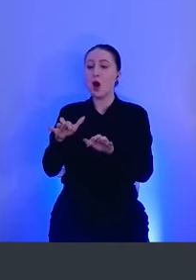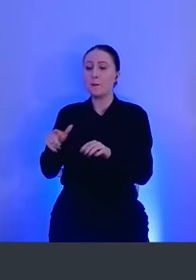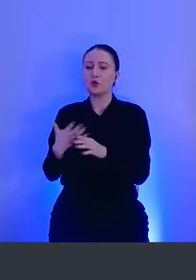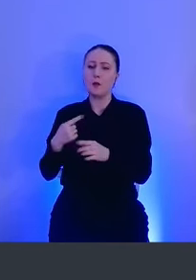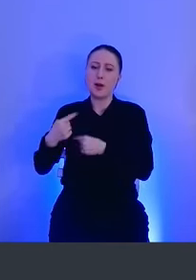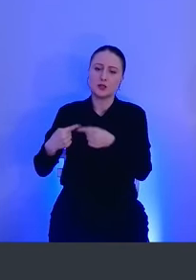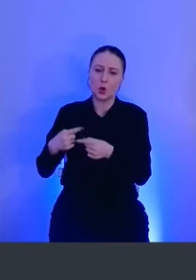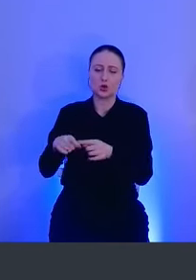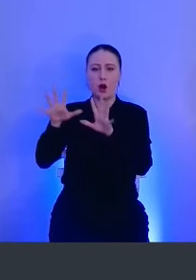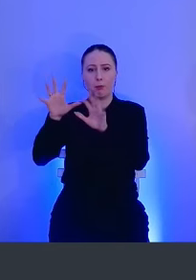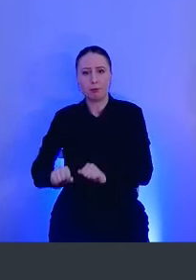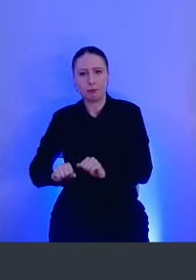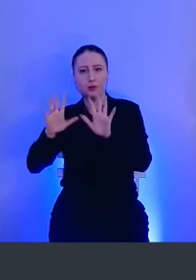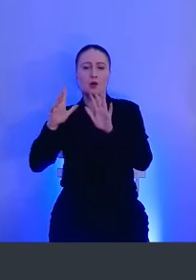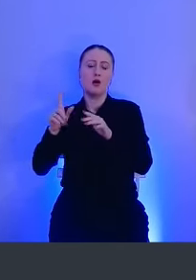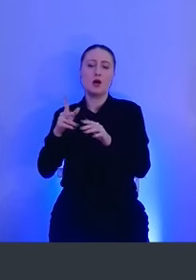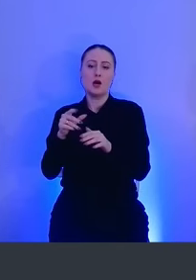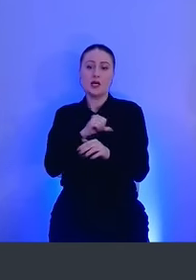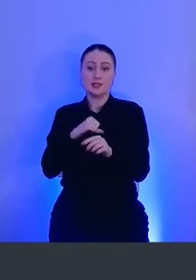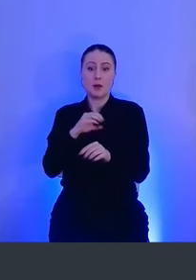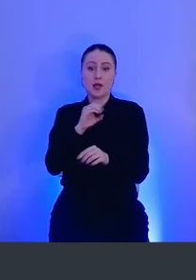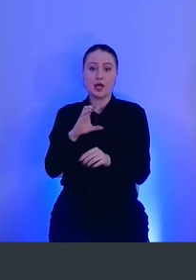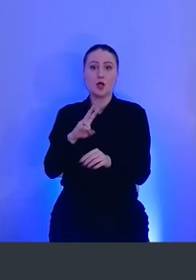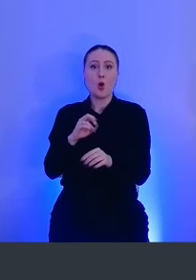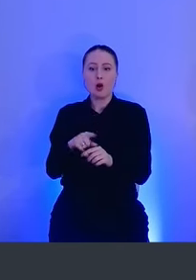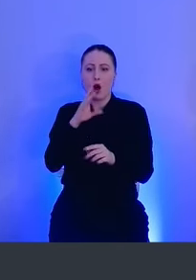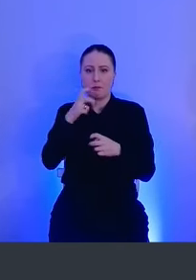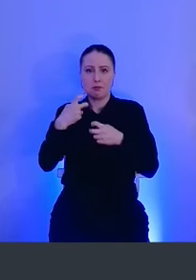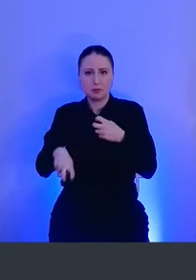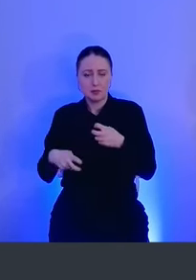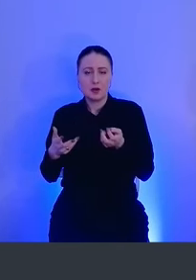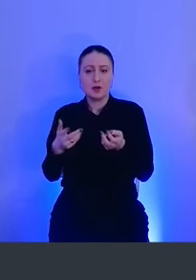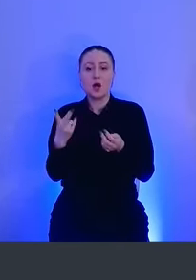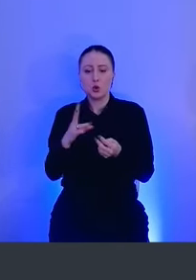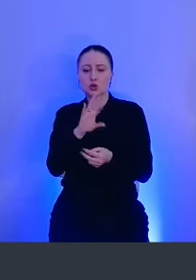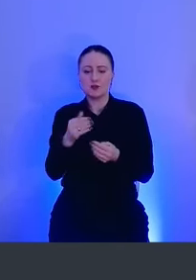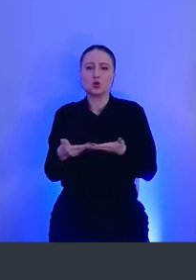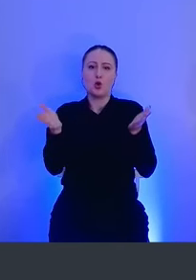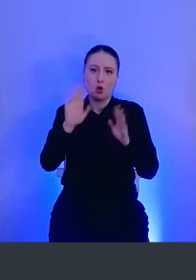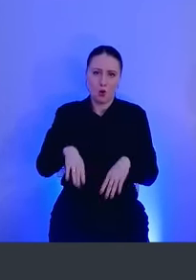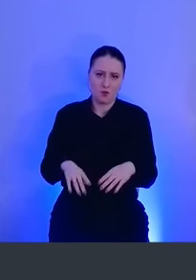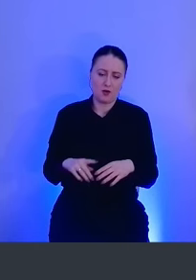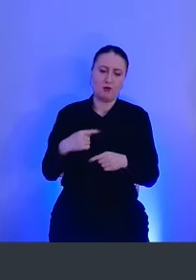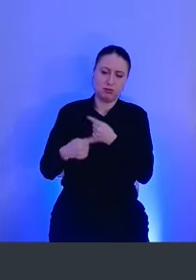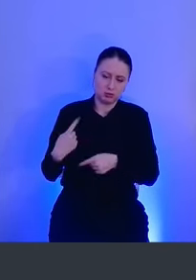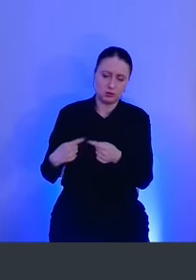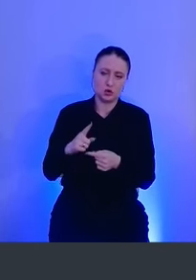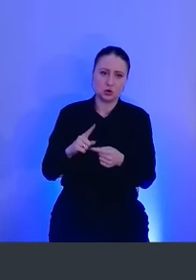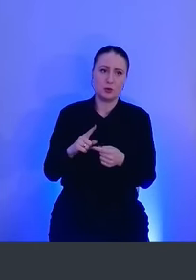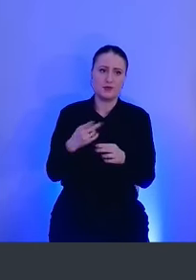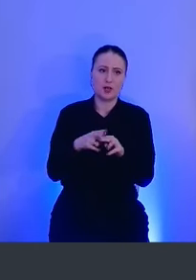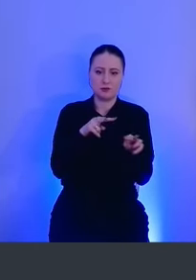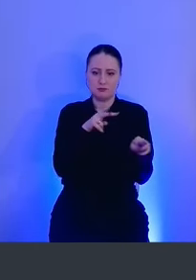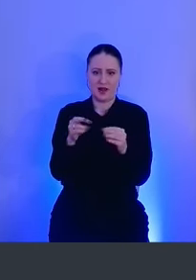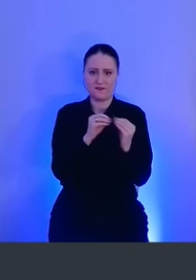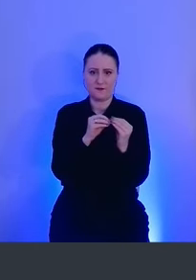выключится, и так ESLogger сам сломается. Это надо все перезапускать для обеспечения такого персиста,